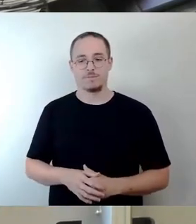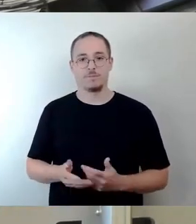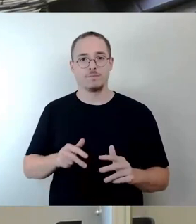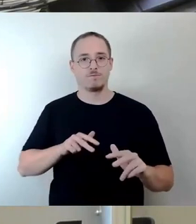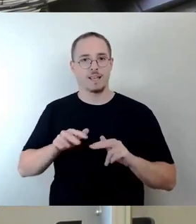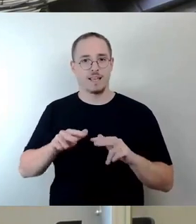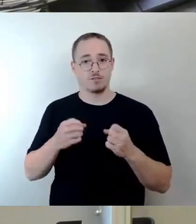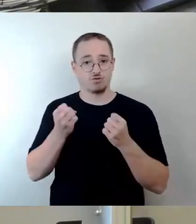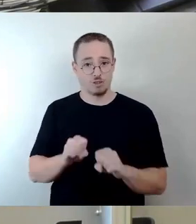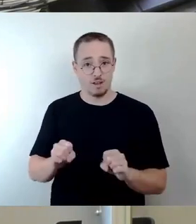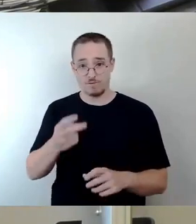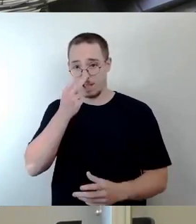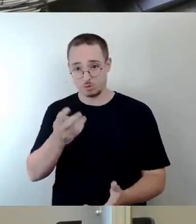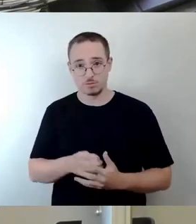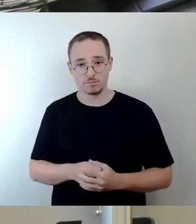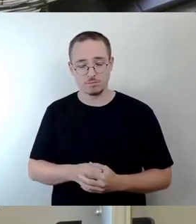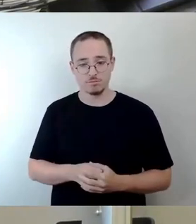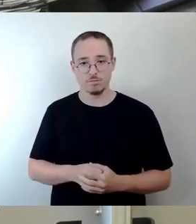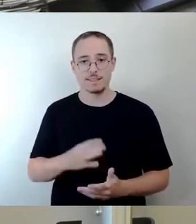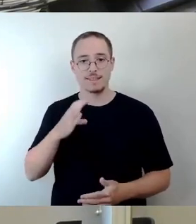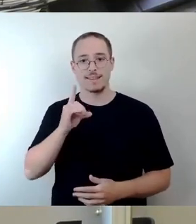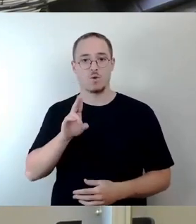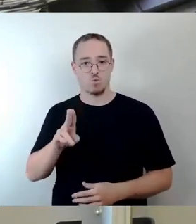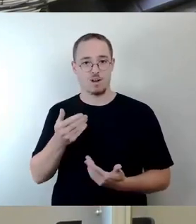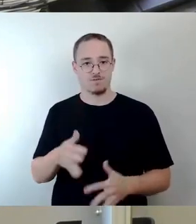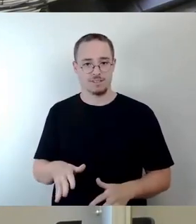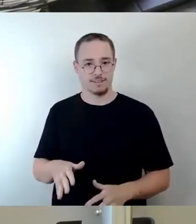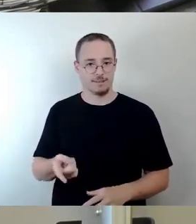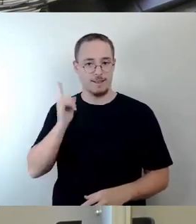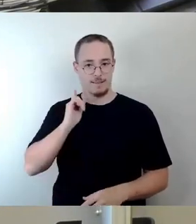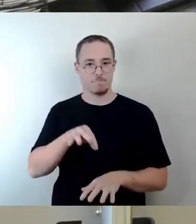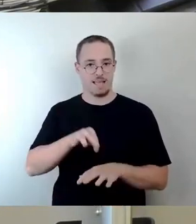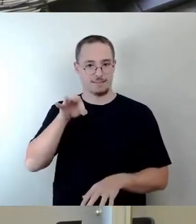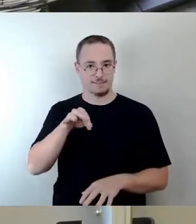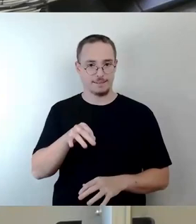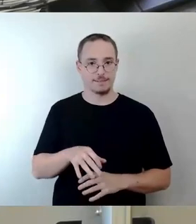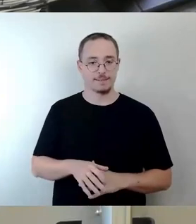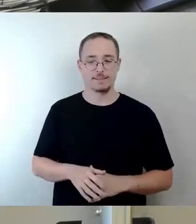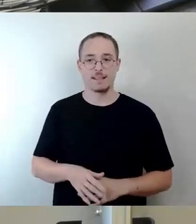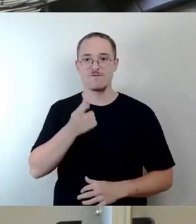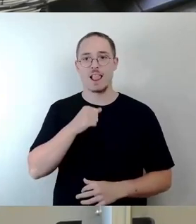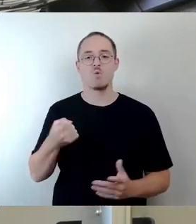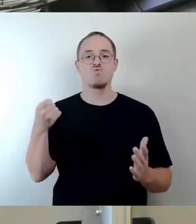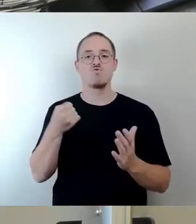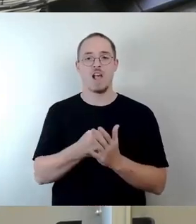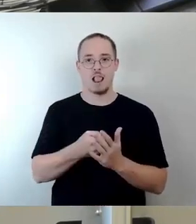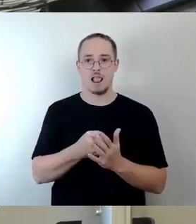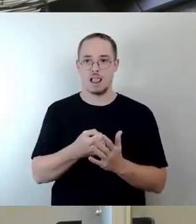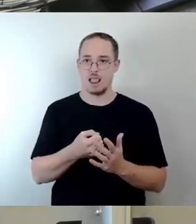gehabt im März, dass sozusagen die Unfallschwerpunkte vorrangig abgearbeitet werden sollten.